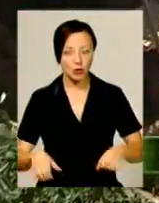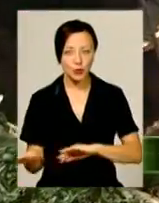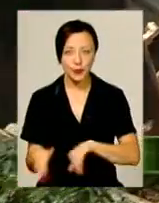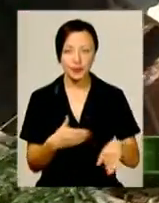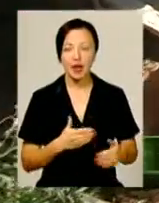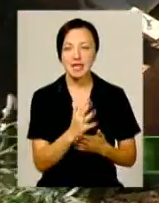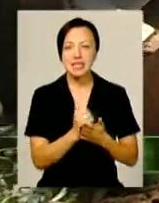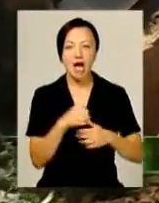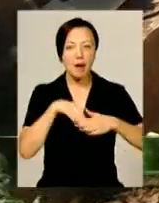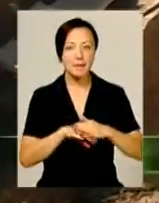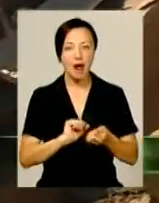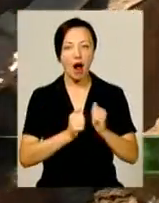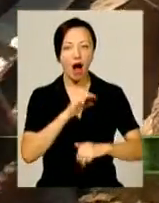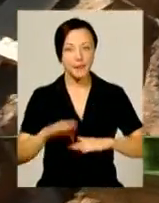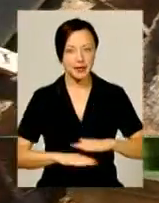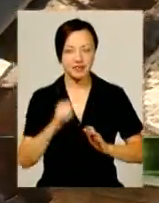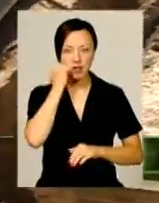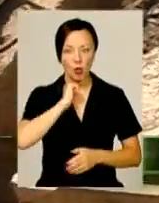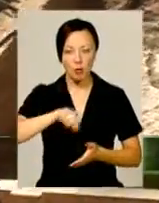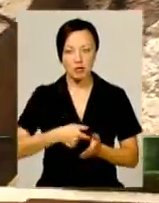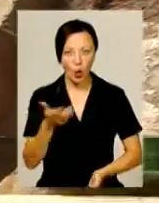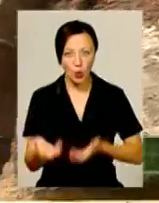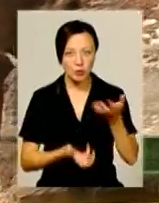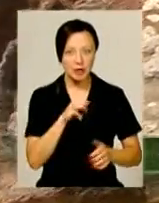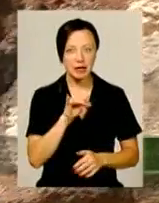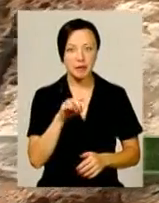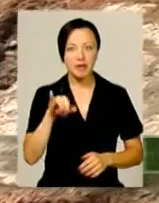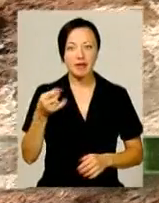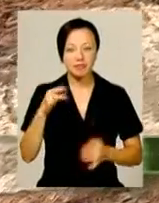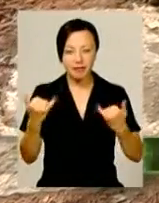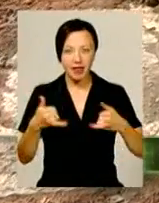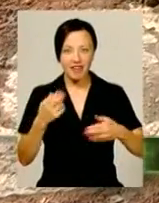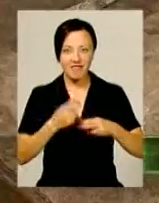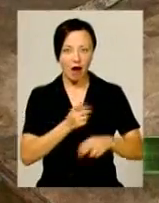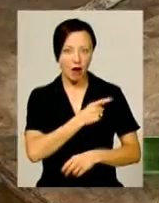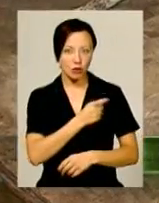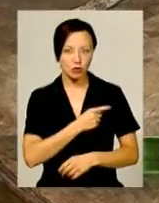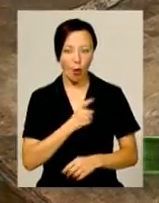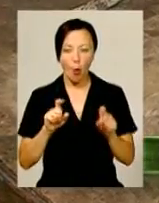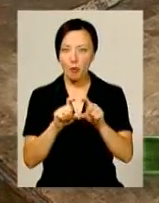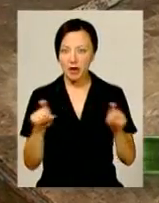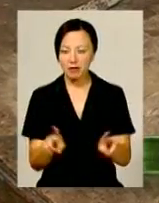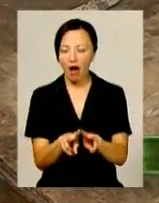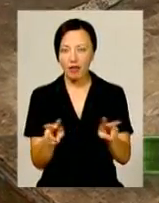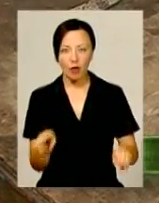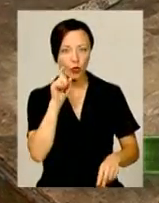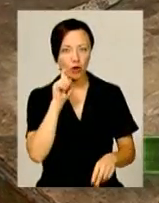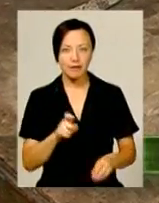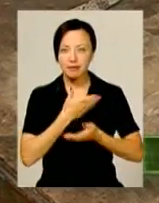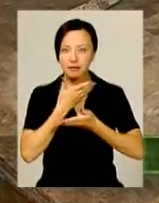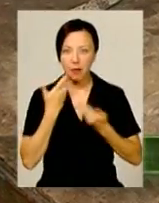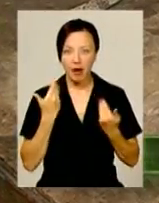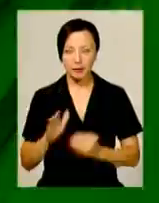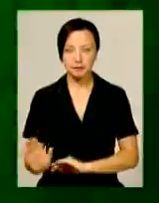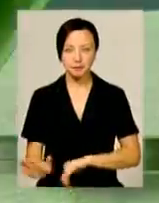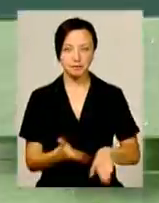Скарби Кам'янця у Старому місті розкопали Трипільську ливарню – археологічний об'єкт, котрому аналогів в Україні немає.